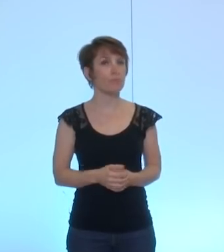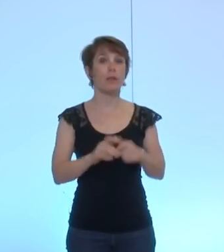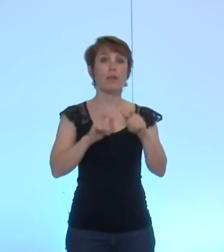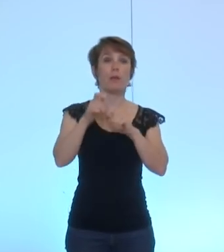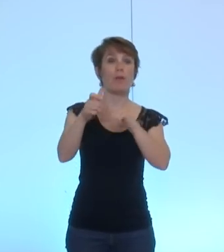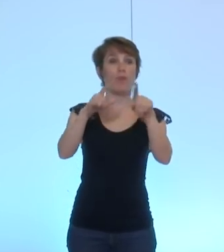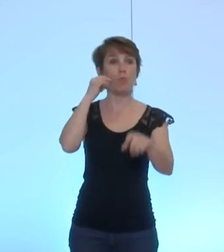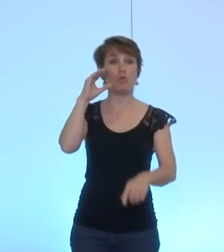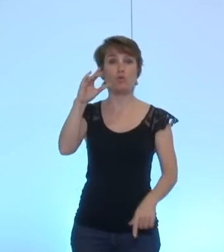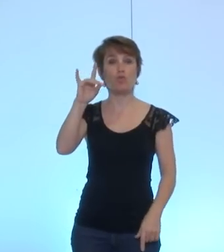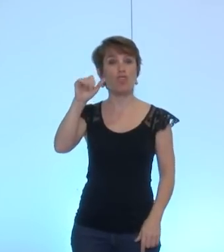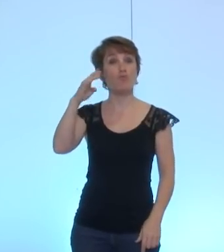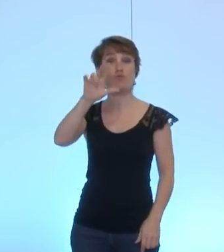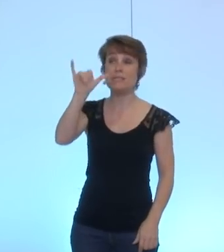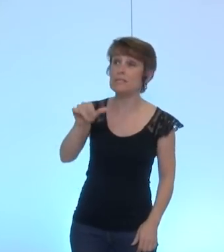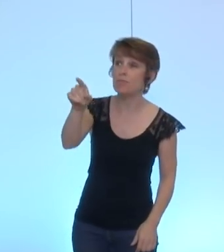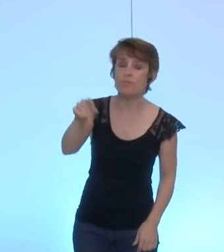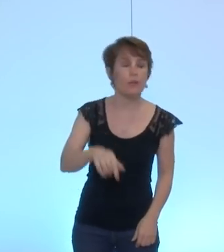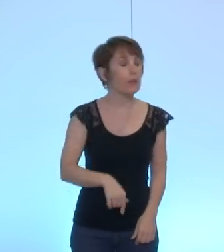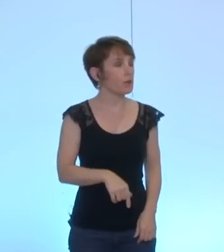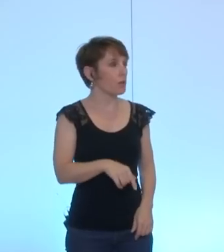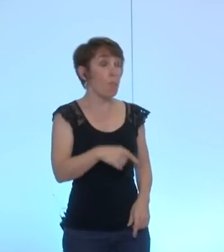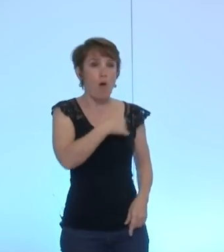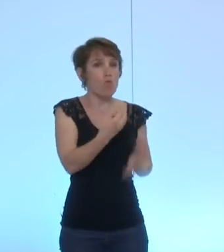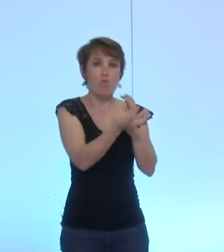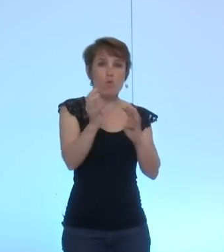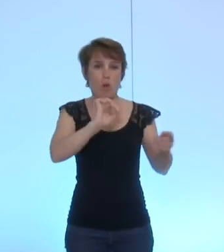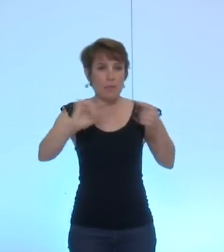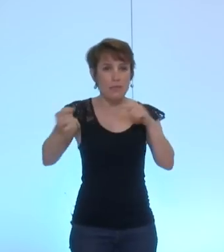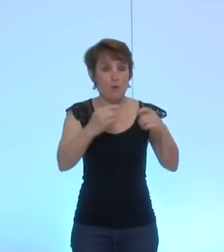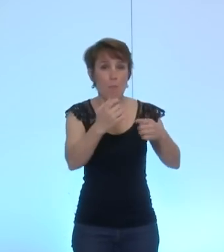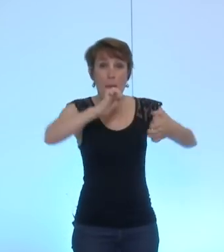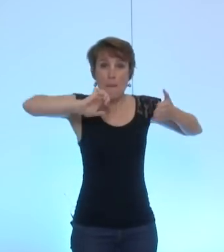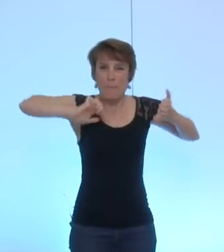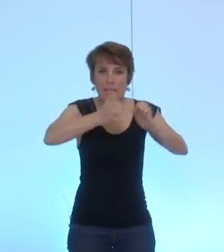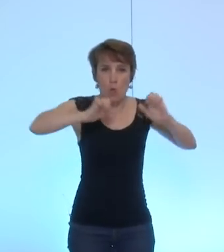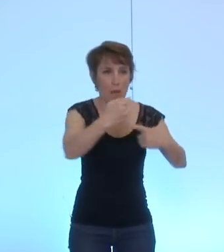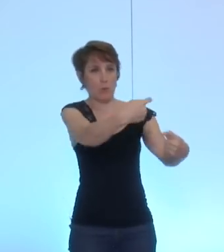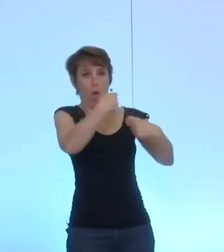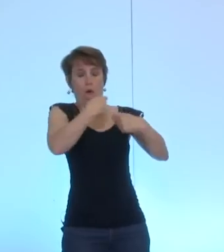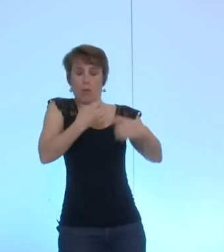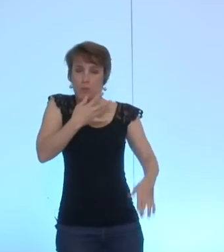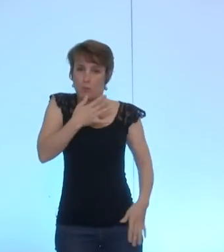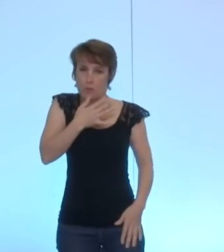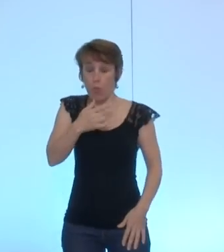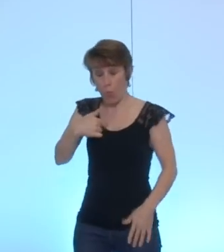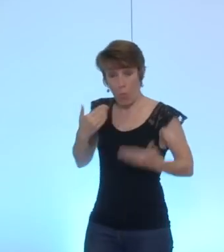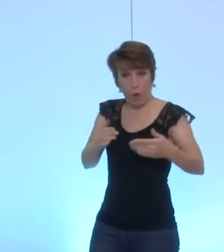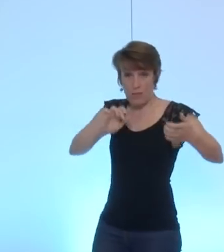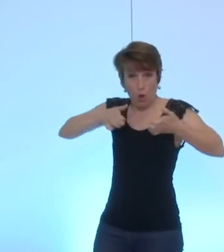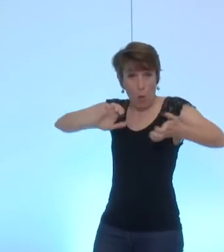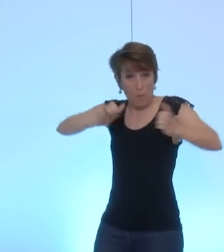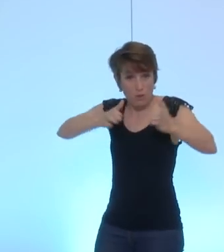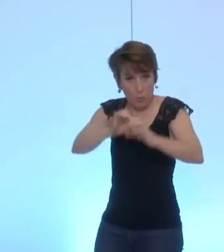Monsieur Chamussy. Le conseil municipal n pas vocation à délibérer sous la pression. Et pour ça, il n pas de pression. Vous voyez, c'est sûr, il y a du bruit